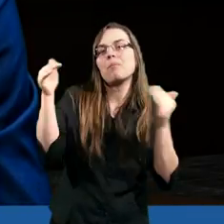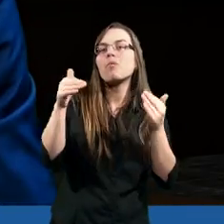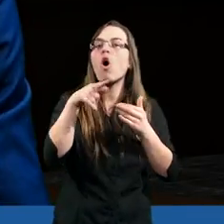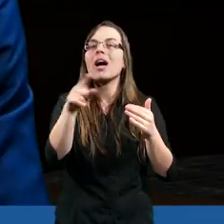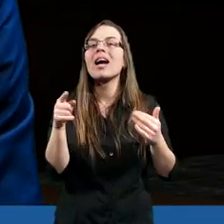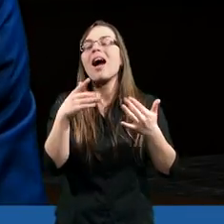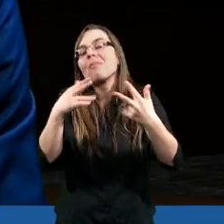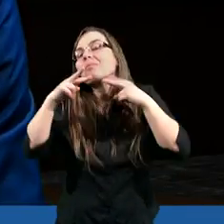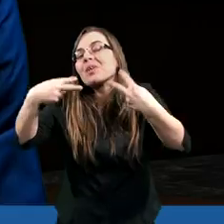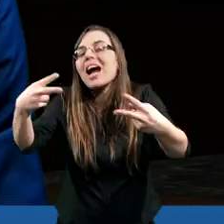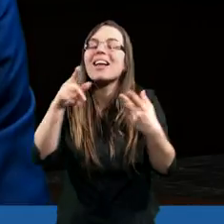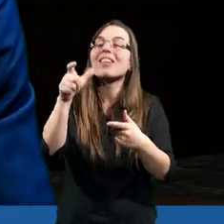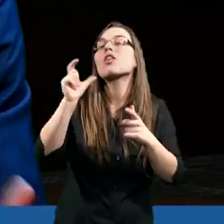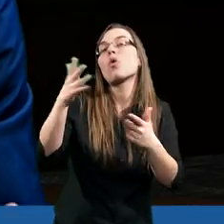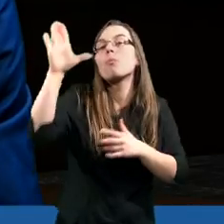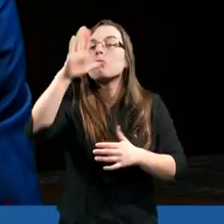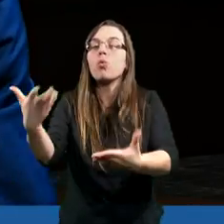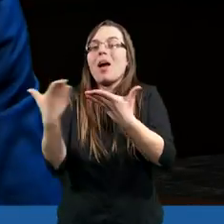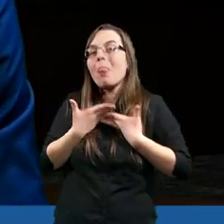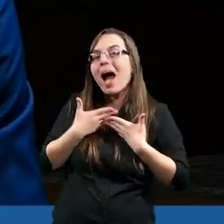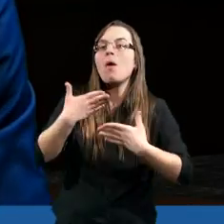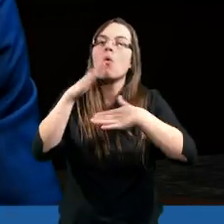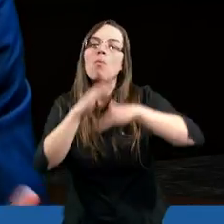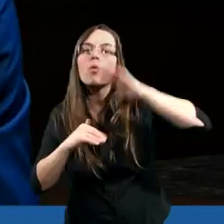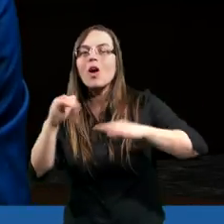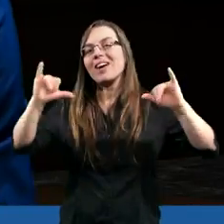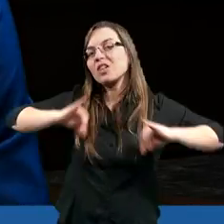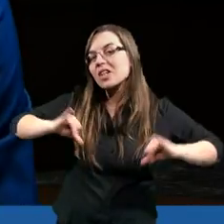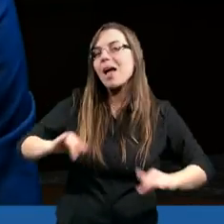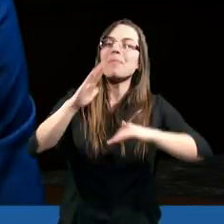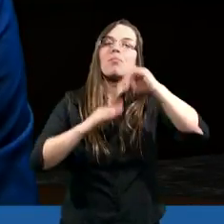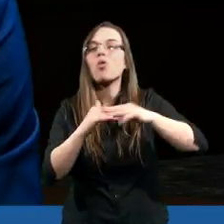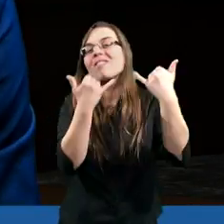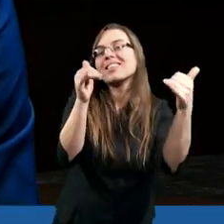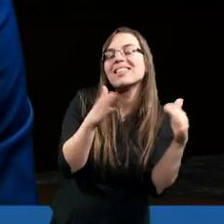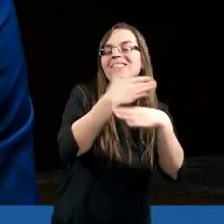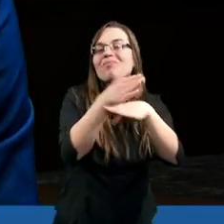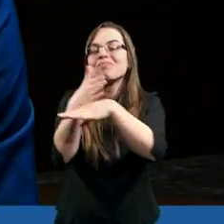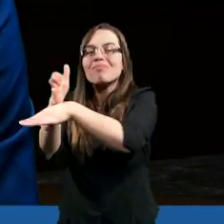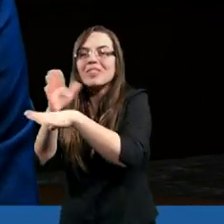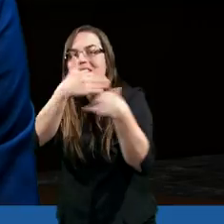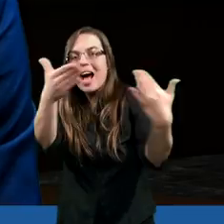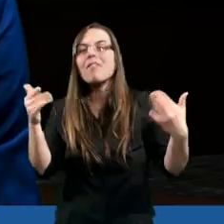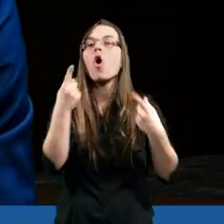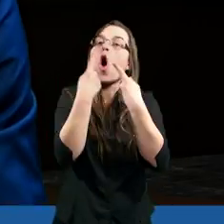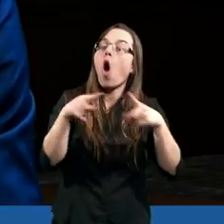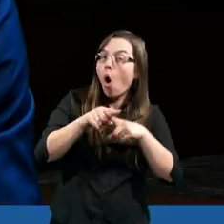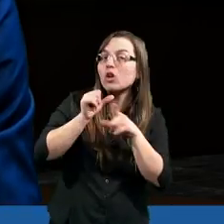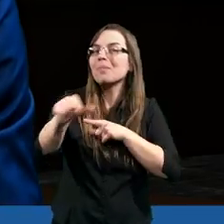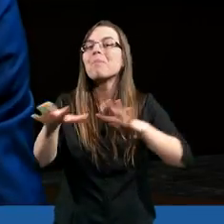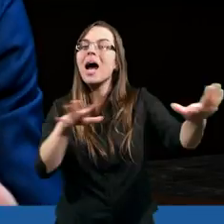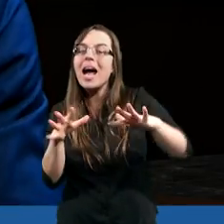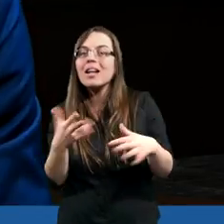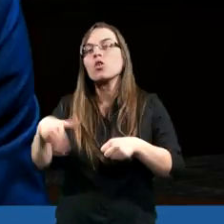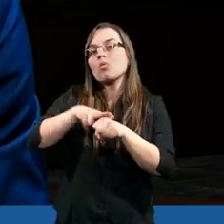mogę dawać to, co mi dał Pan Bóg, dzielić się, budować siebie, budować innym. Ale Kościół jest również takim miejscem,